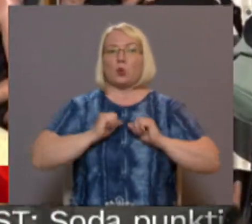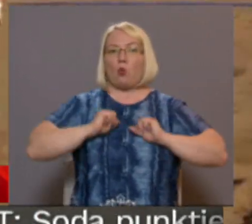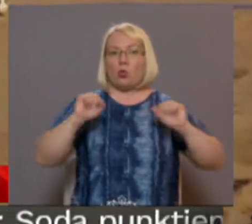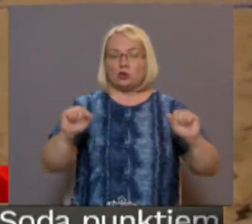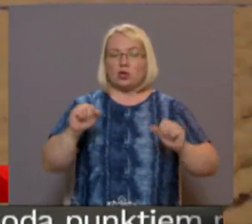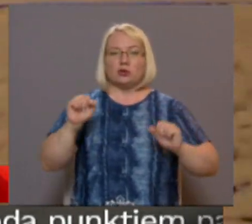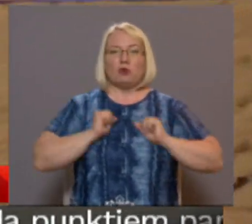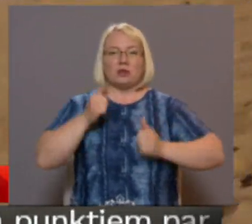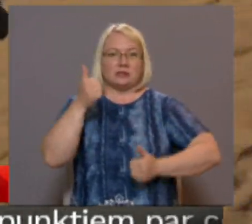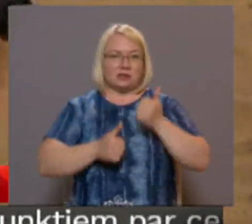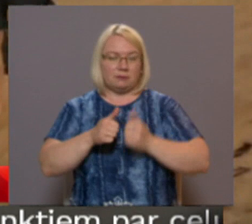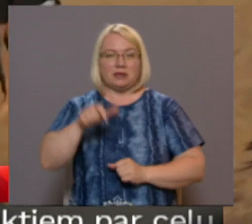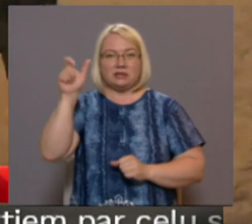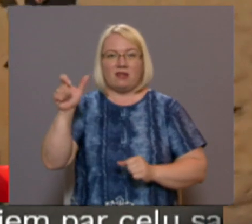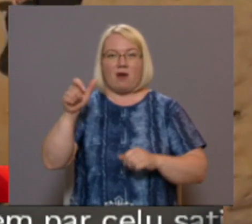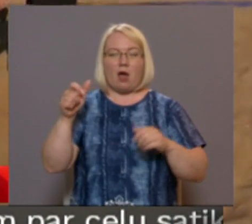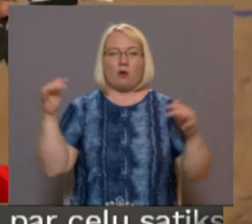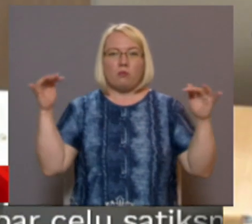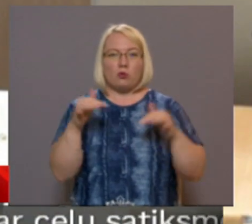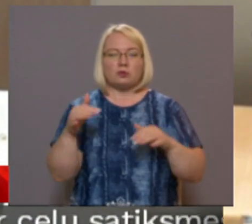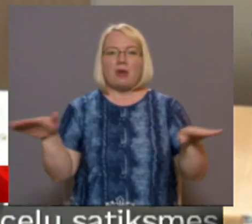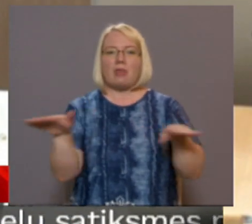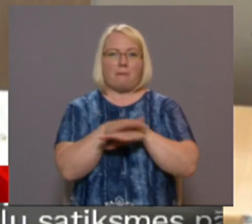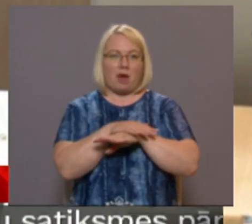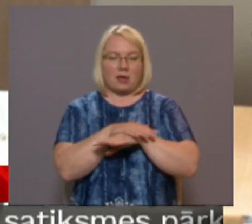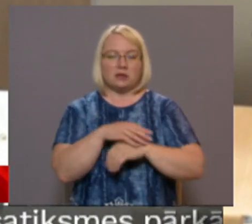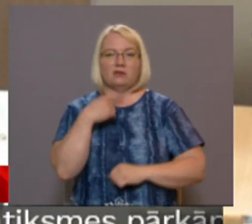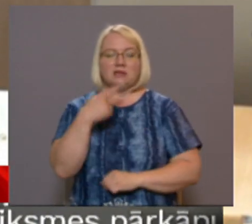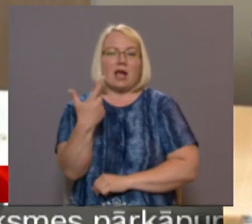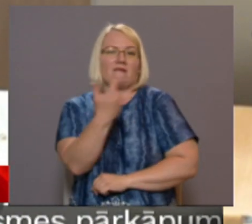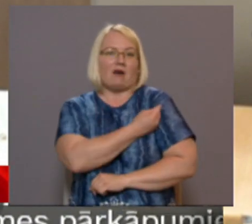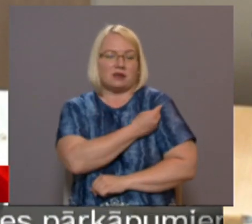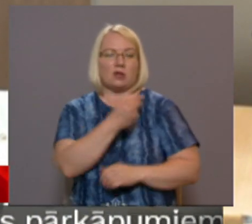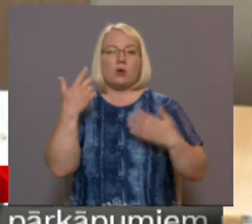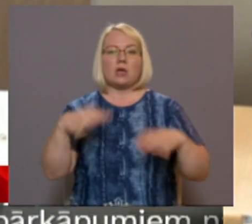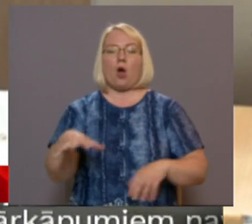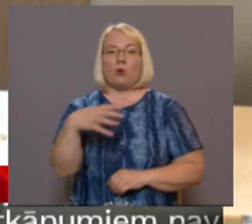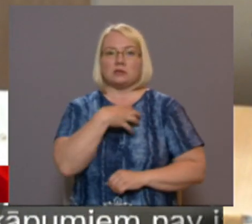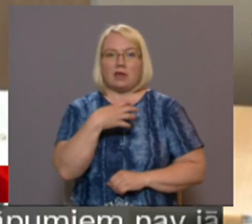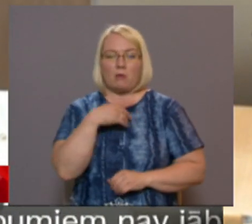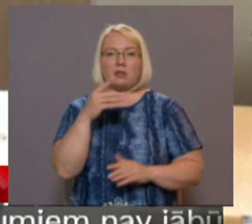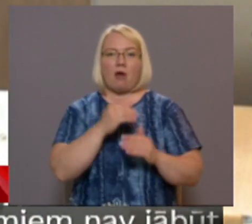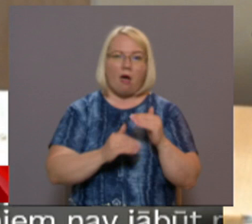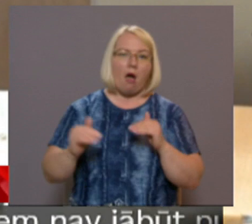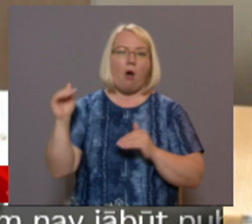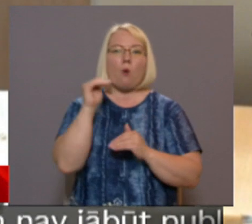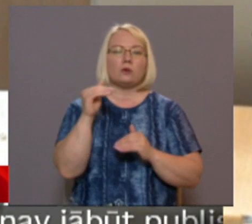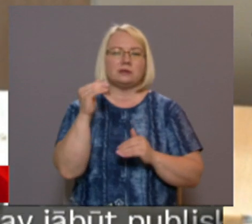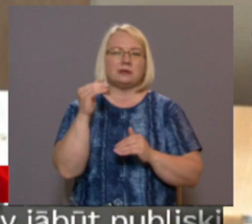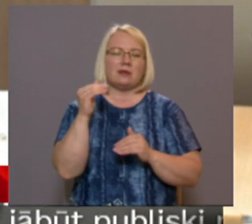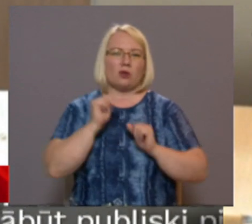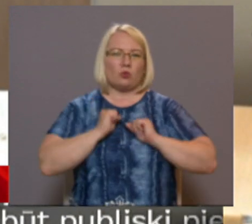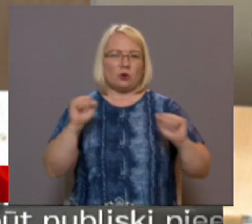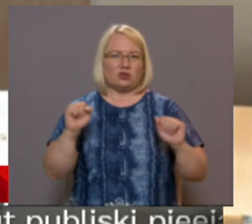sporta sacensībās cilvēku plūsma nepārklājas. Vakcinātiem pārslimojušiem tās augstas drošības režīmā faktiski